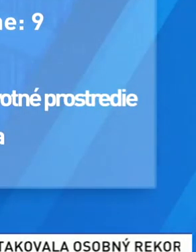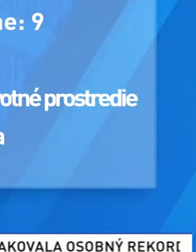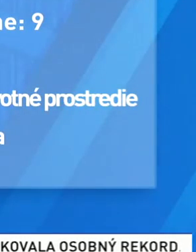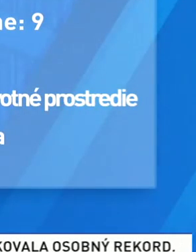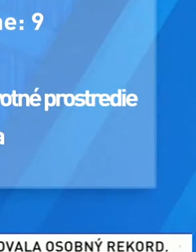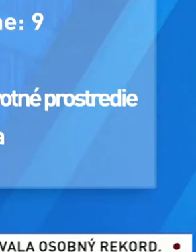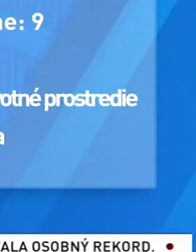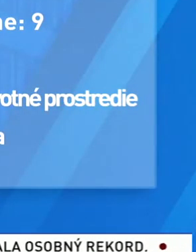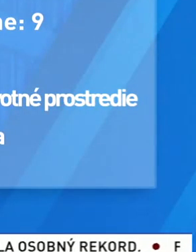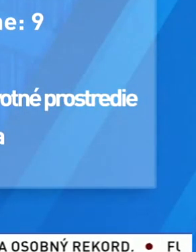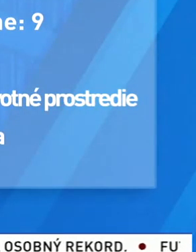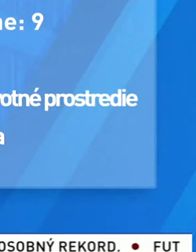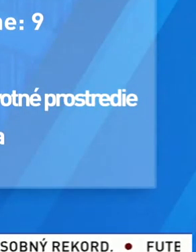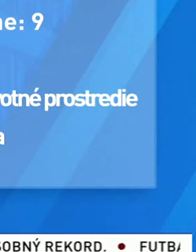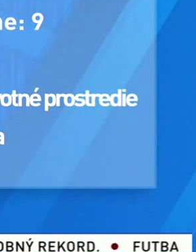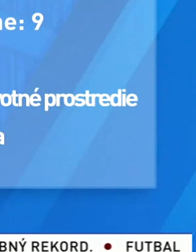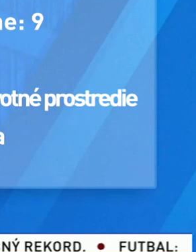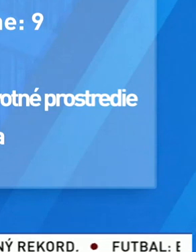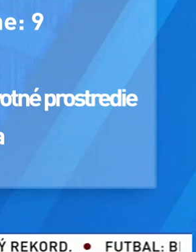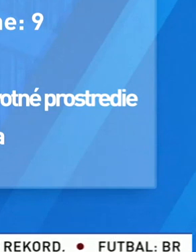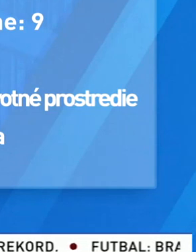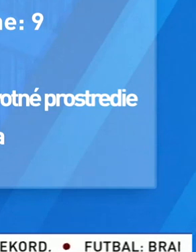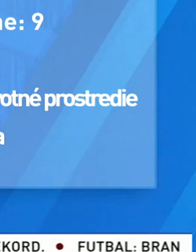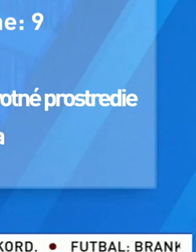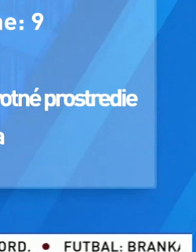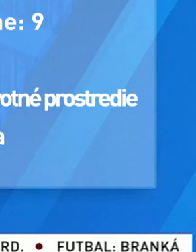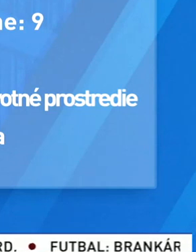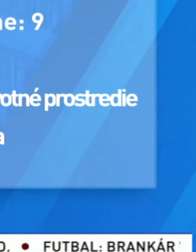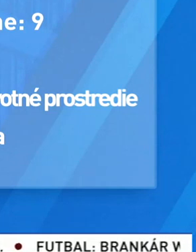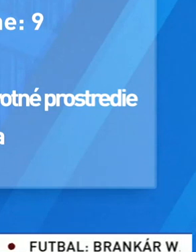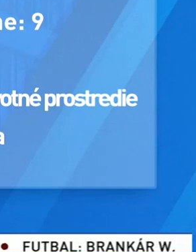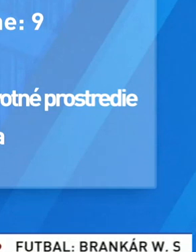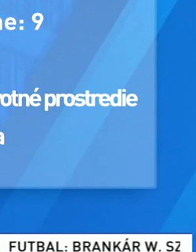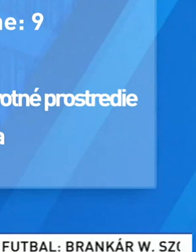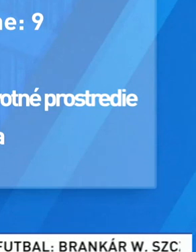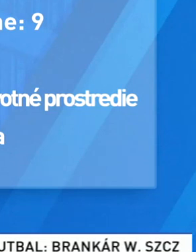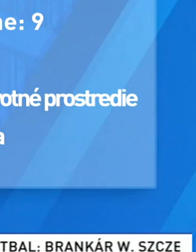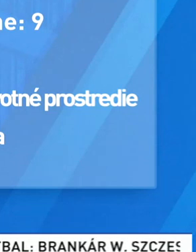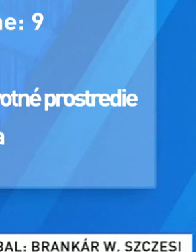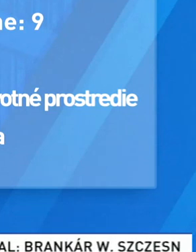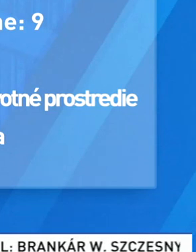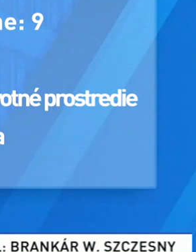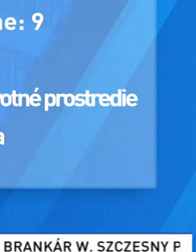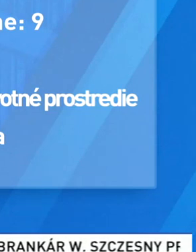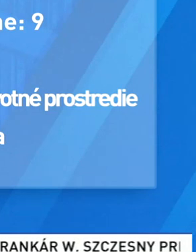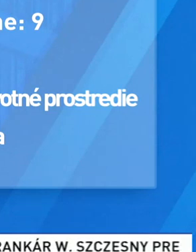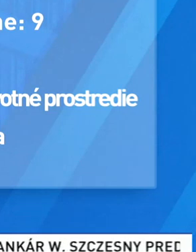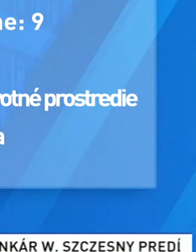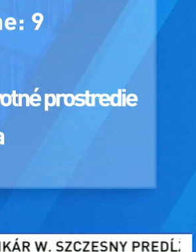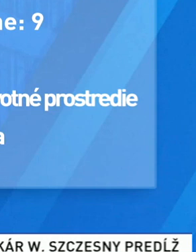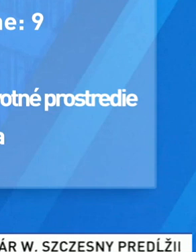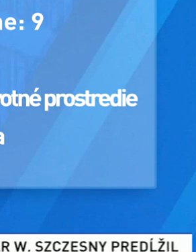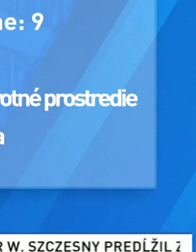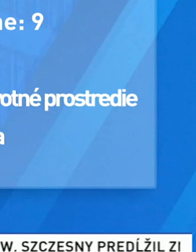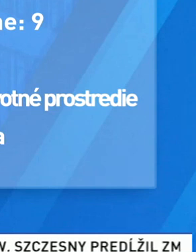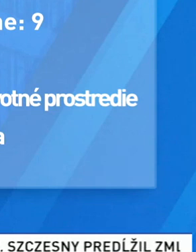Za stranu Maďarská komunitná spolupatričnosť kandiduje z 9. miesta vo februárových voľbách do Národnej rady Jožev Naď.